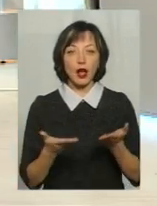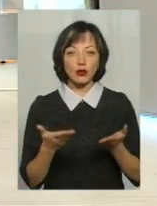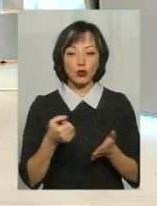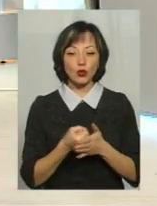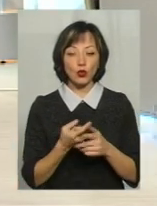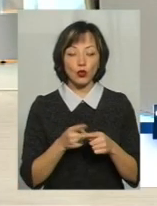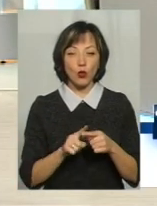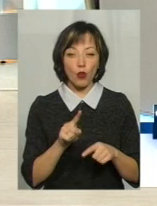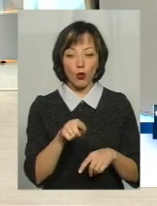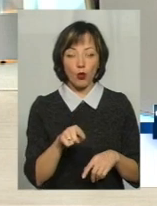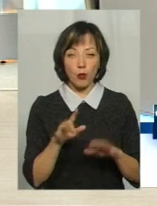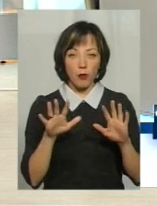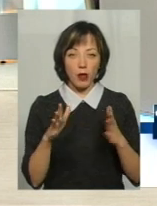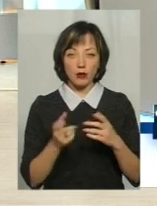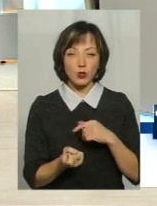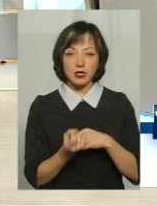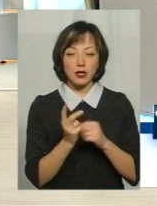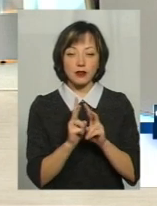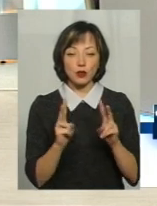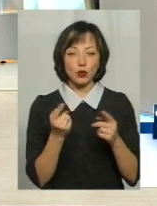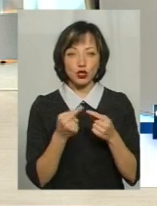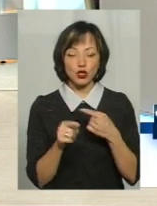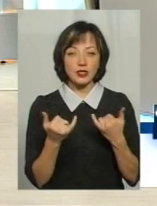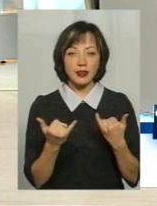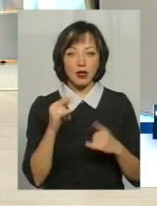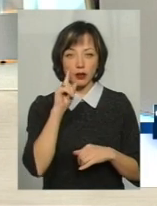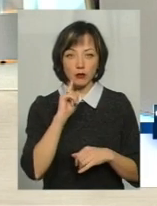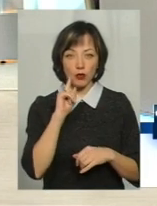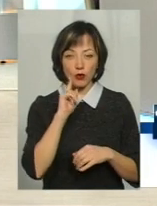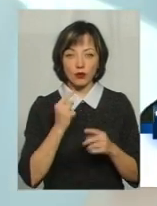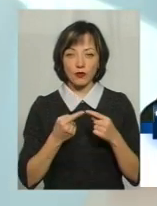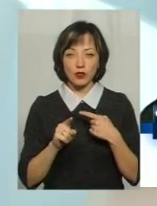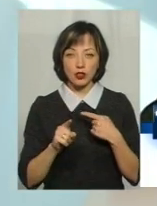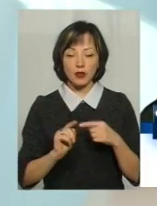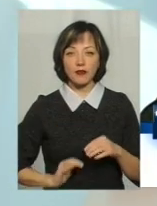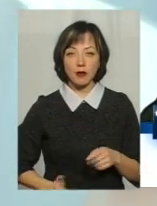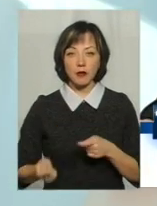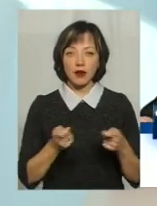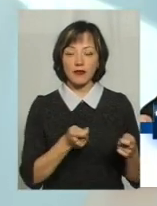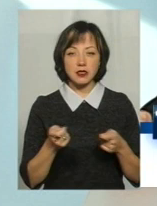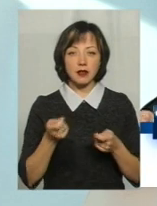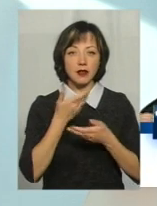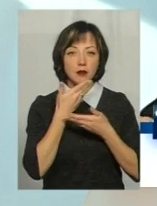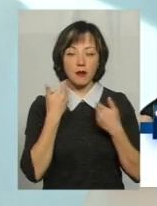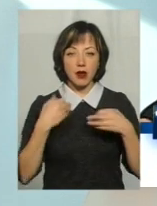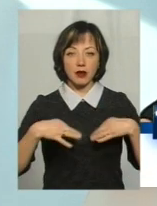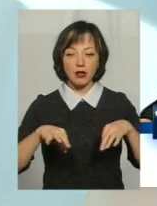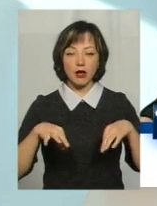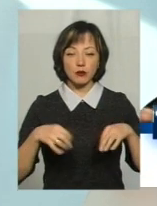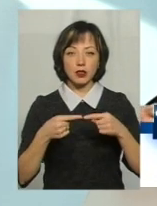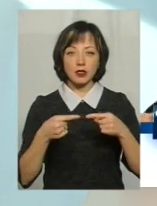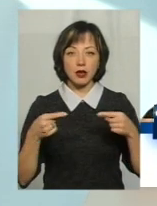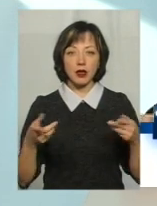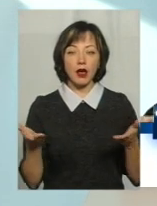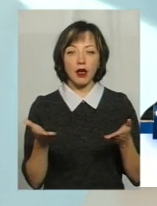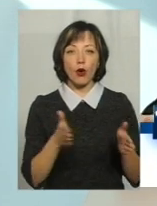до того моменту не з'явиться хтось інший. Зараз поки що в інших перевізників немає транспортних засобів, які